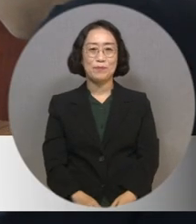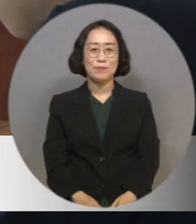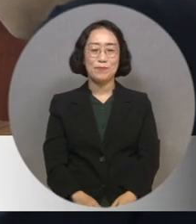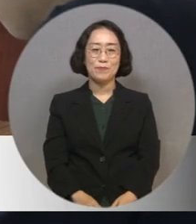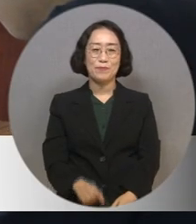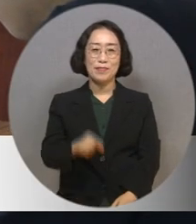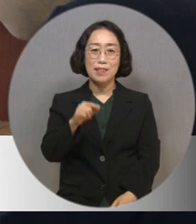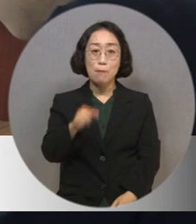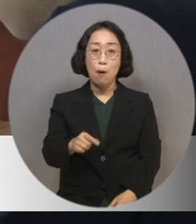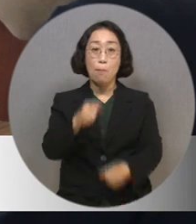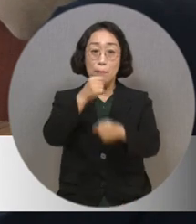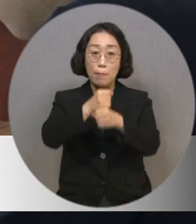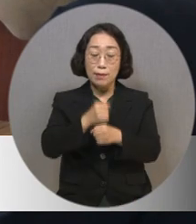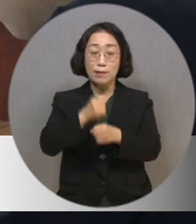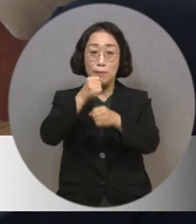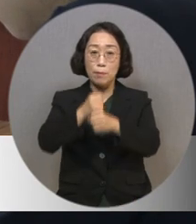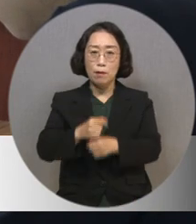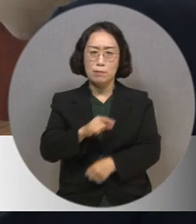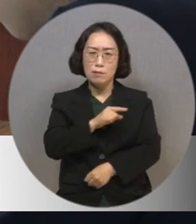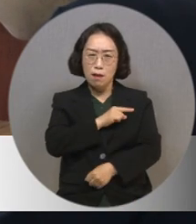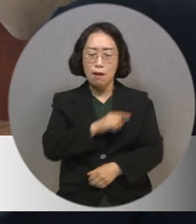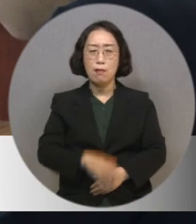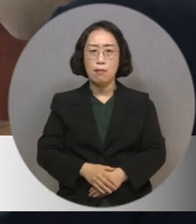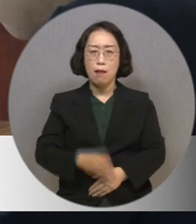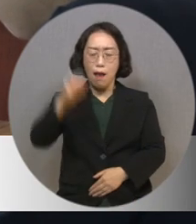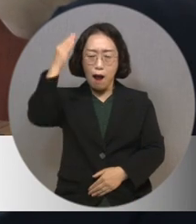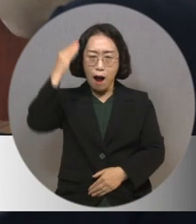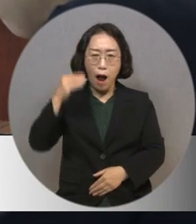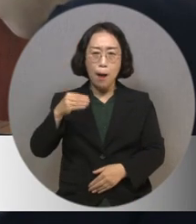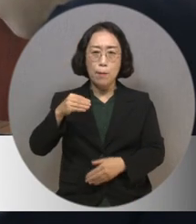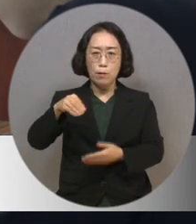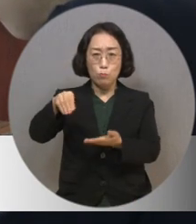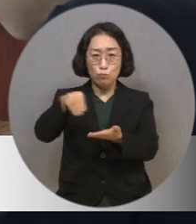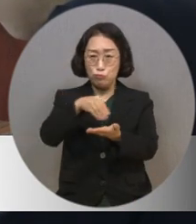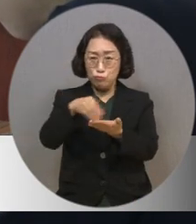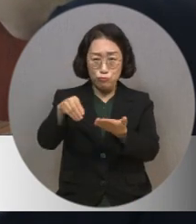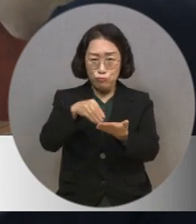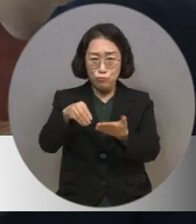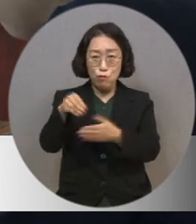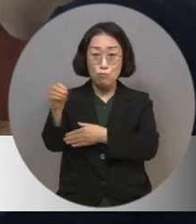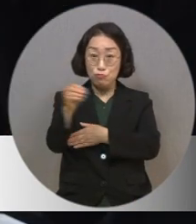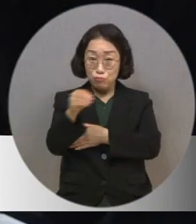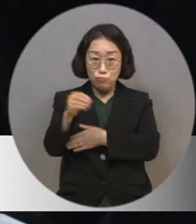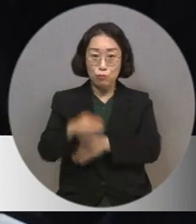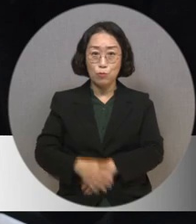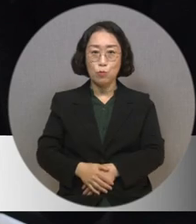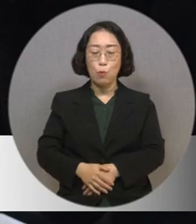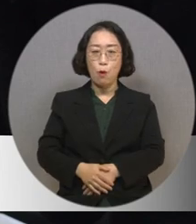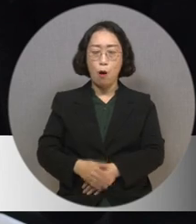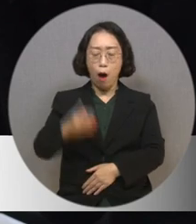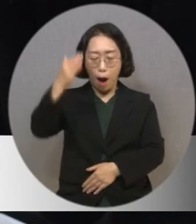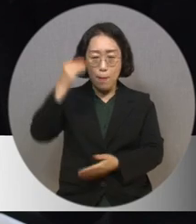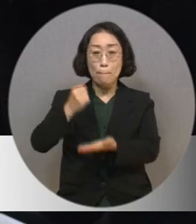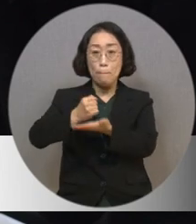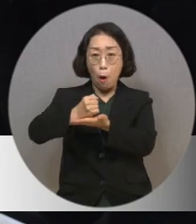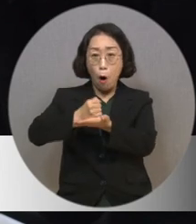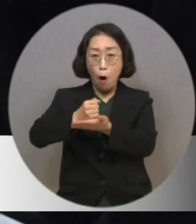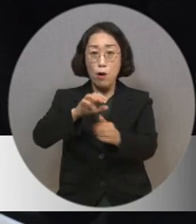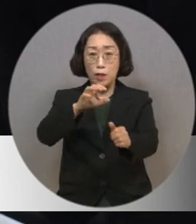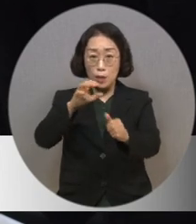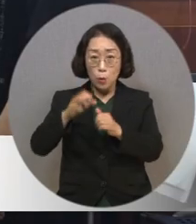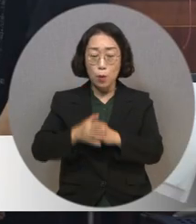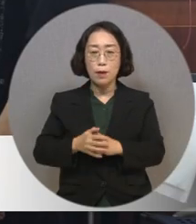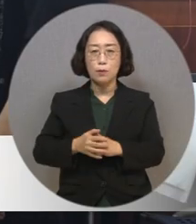이번 작품은 가장 아날로그적인 부시랑 머글 이온한 캘리그라피와 그리고 가장 디지털적인 디지털